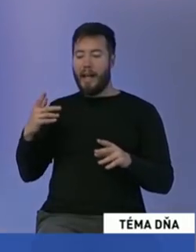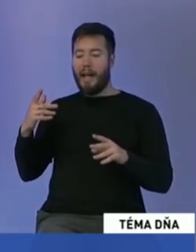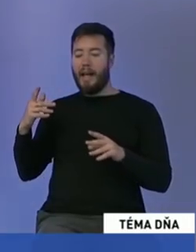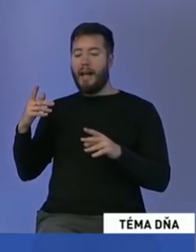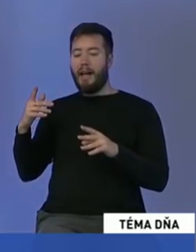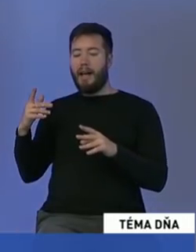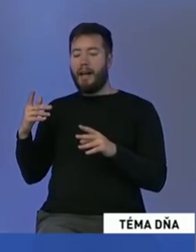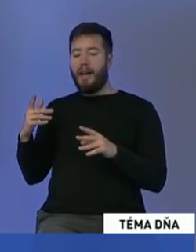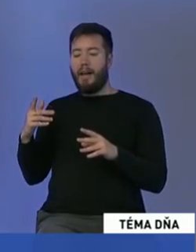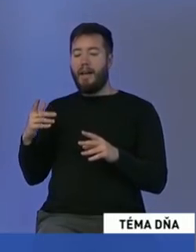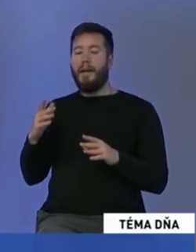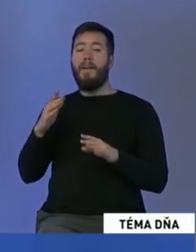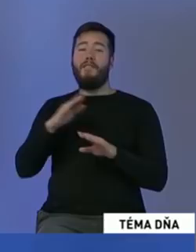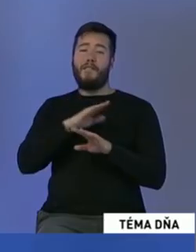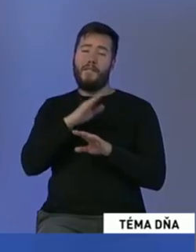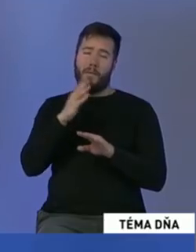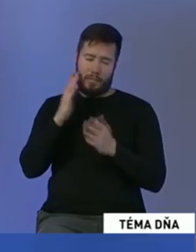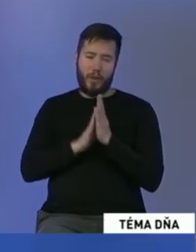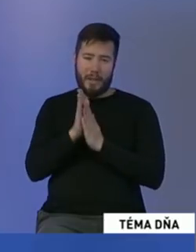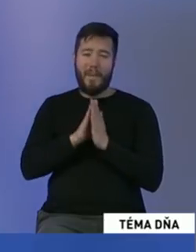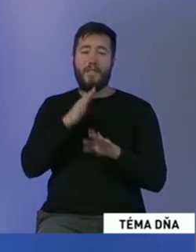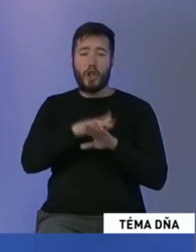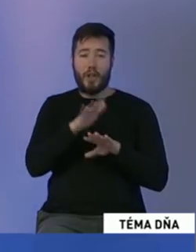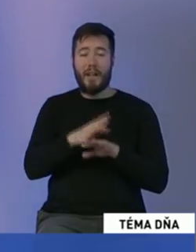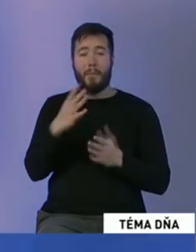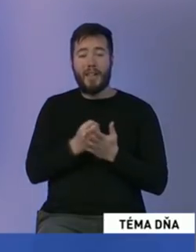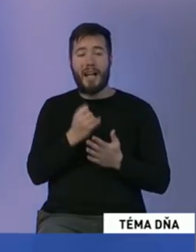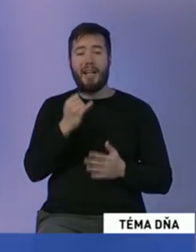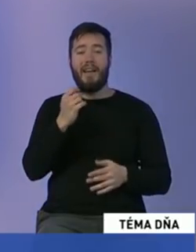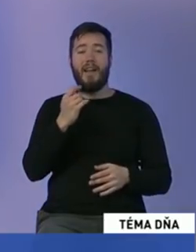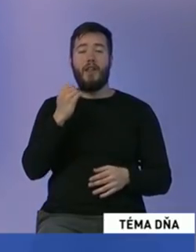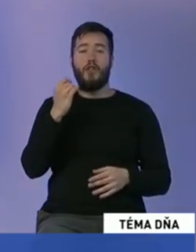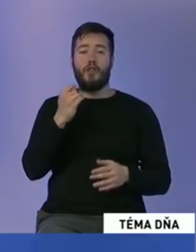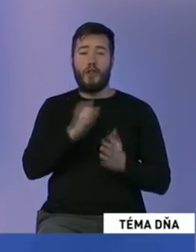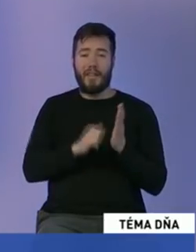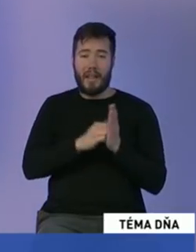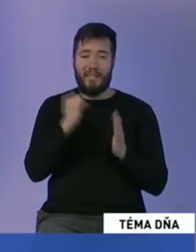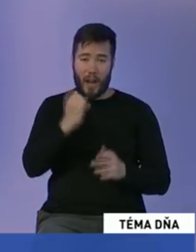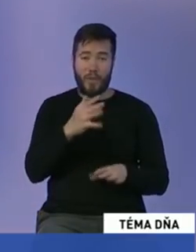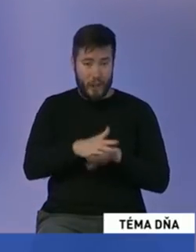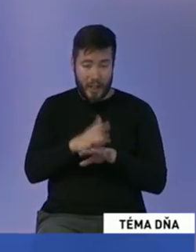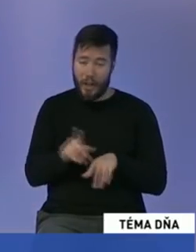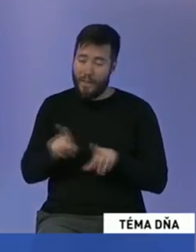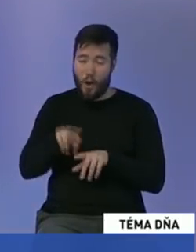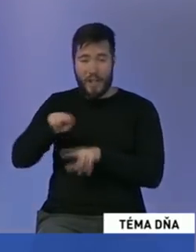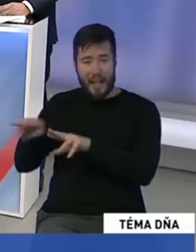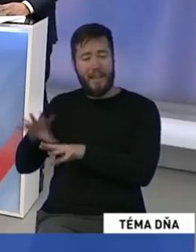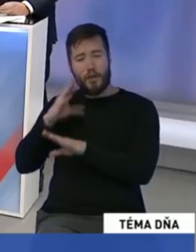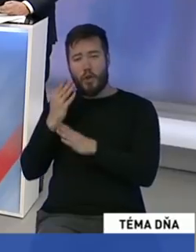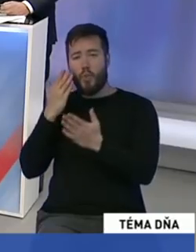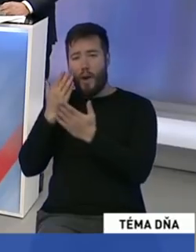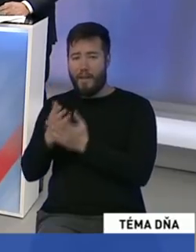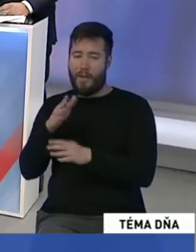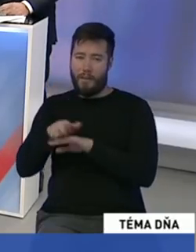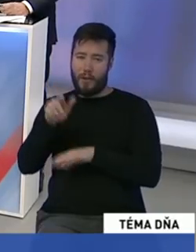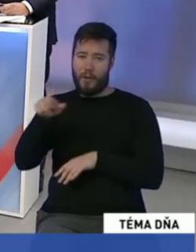vyšetrili vraždu novinára. Prosím, majme dôveru aj v týchto politických kauzách. Pán Hatas, pokračujeme volebným